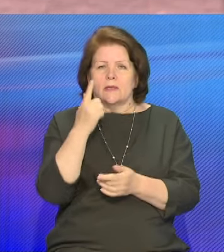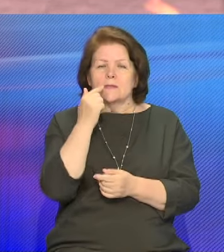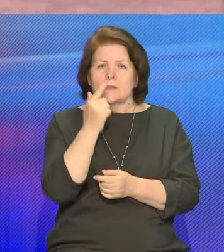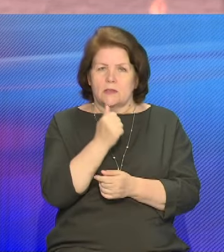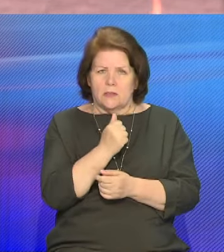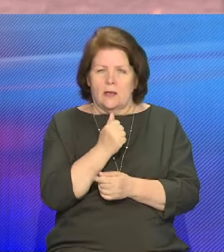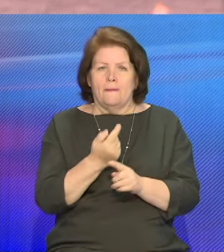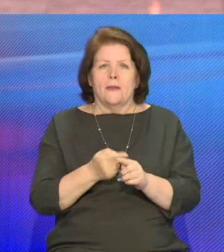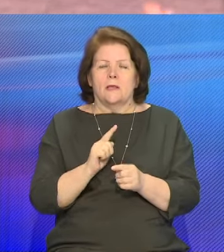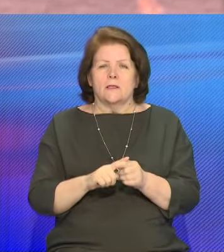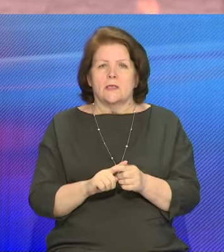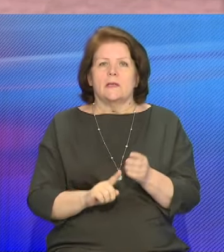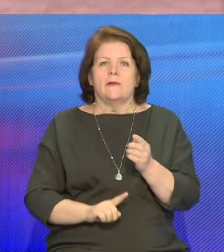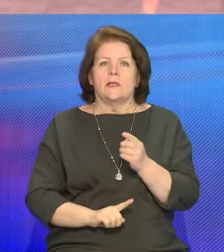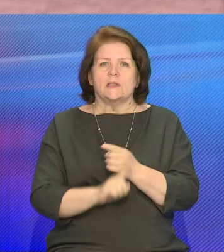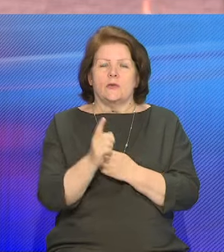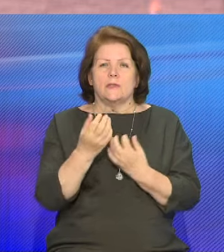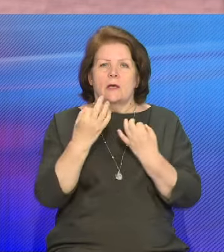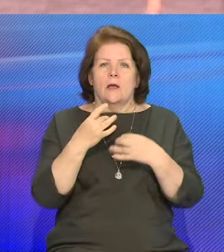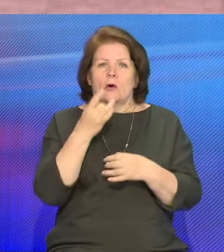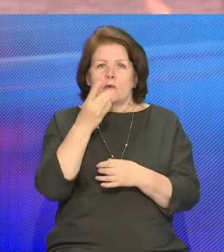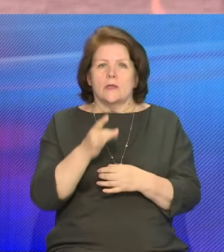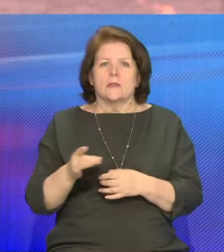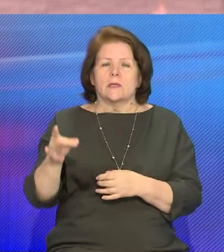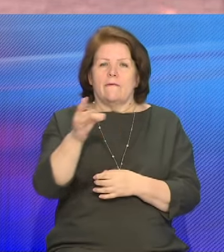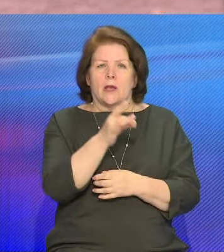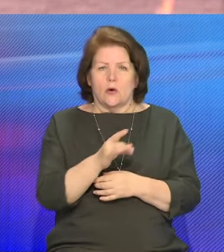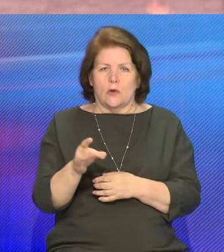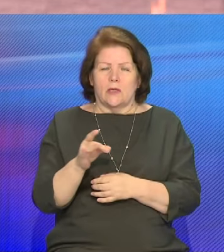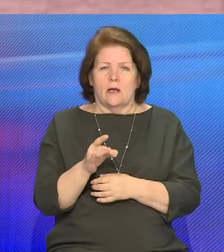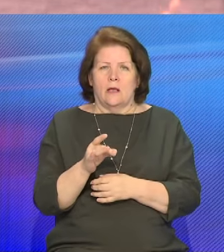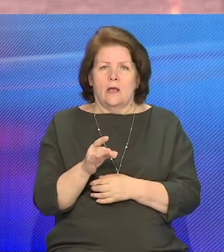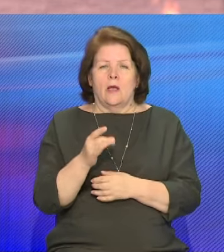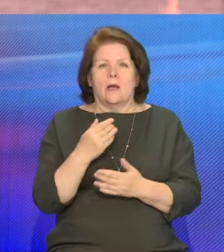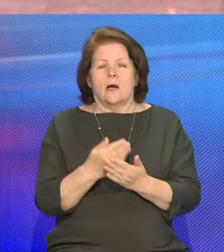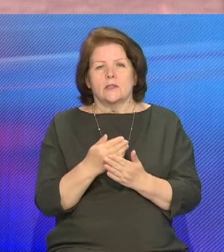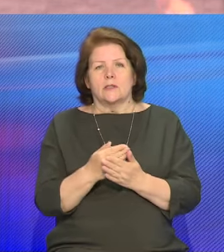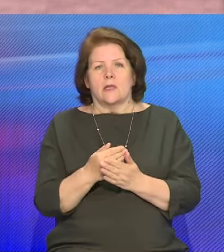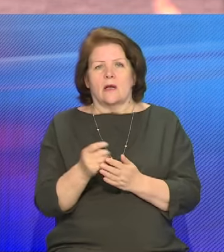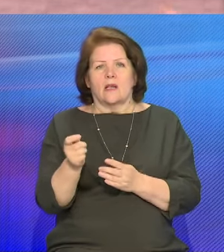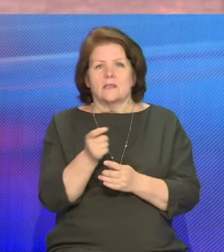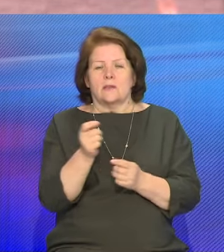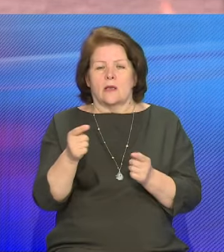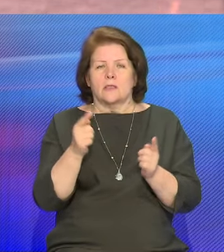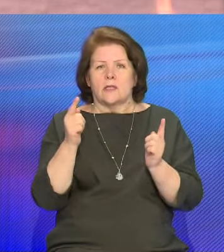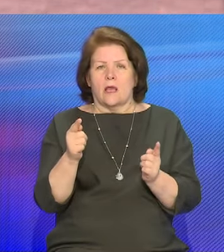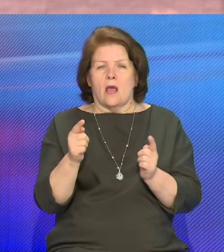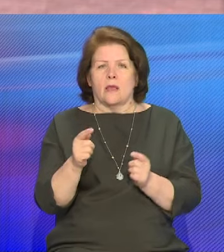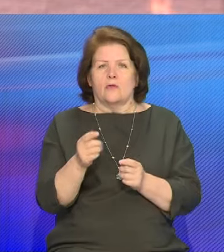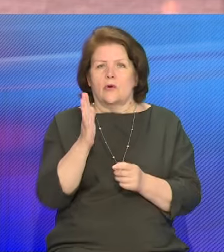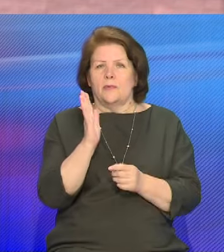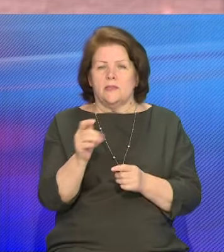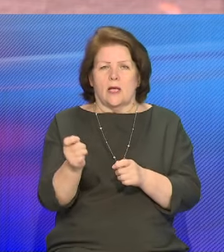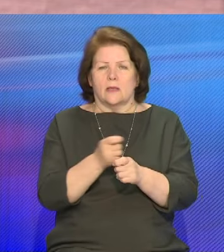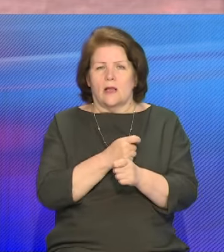И с этого начиналось освобождение Гродненского района. И вот вроде бы небольшое расстояние до границы, всего лишь 50 километров,